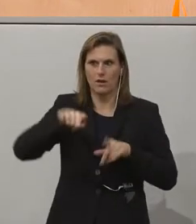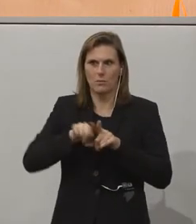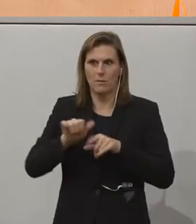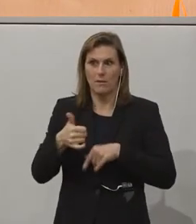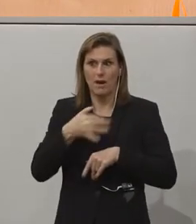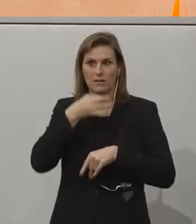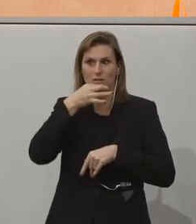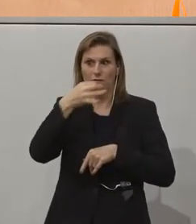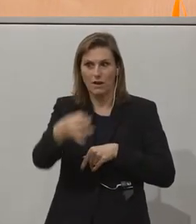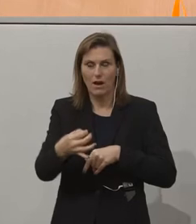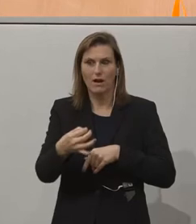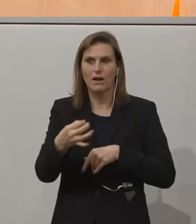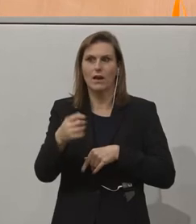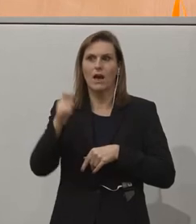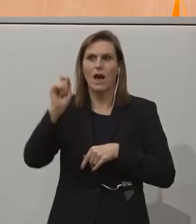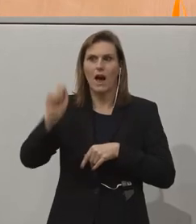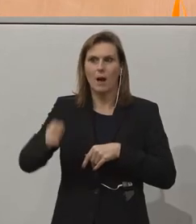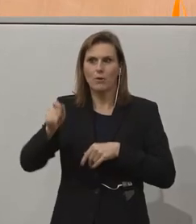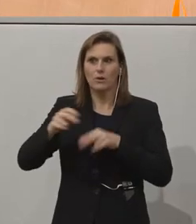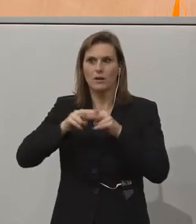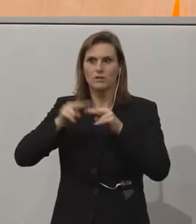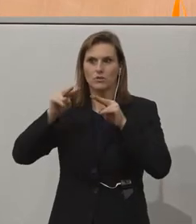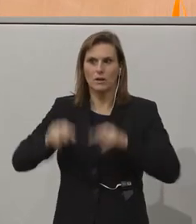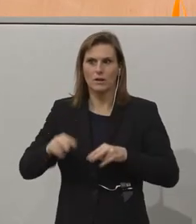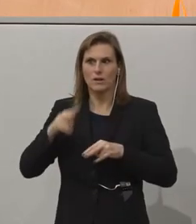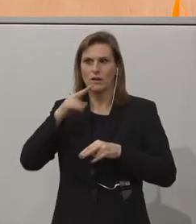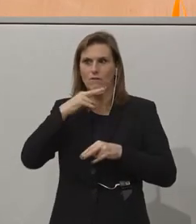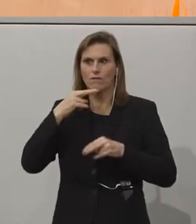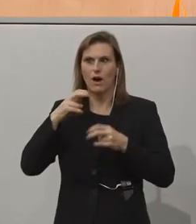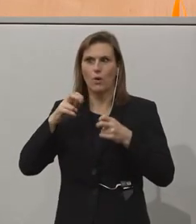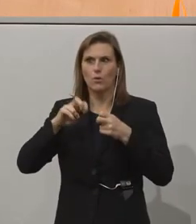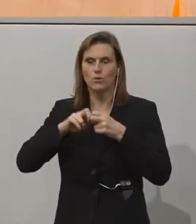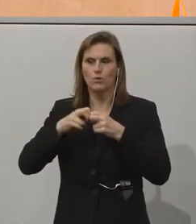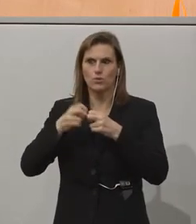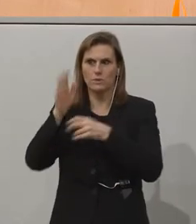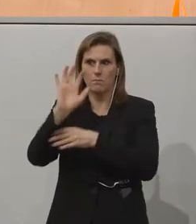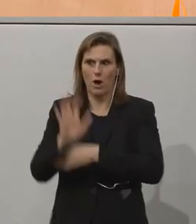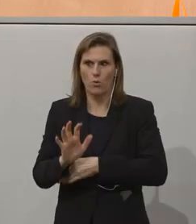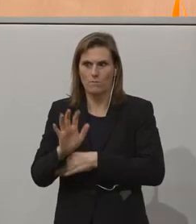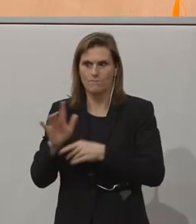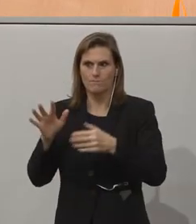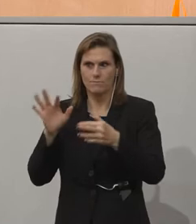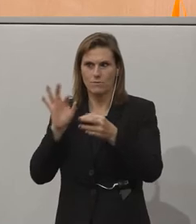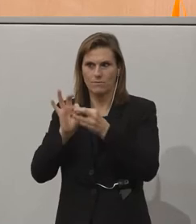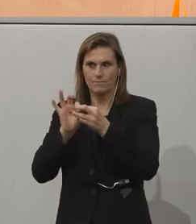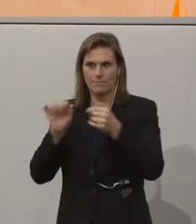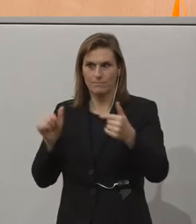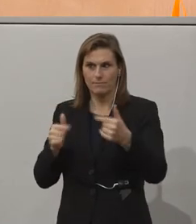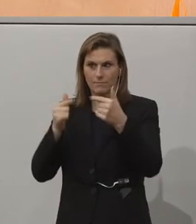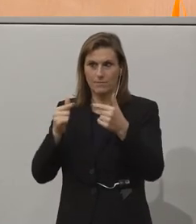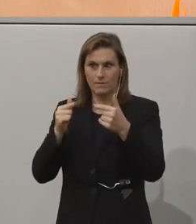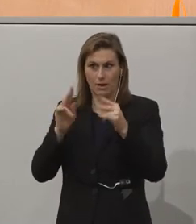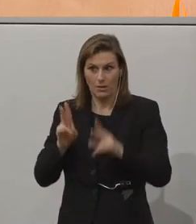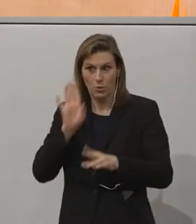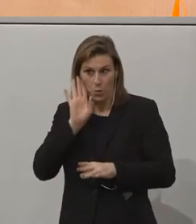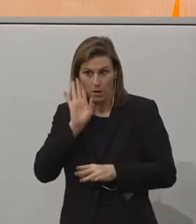Frage kommt von der Abgeordneten zum Nationalrat Verena Nussbaumer. Sie ist zugeschaltet. Frau Nussbaumer, hören